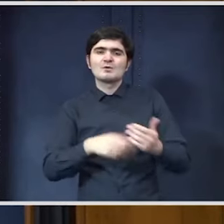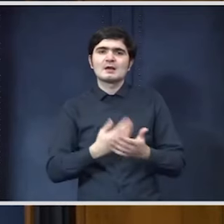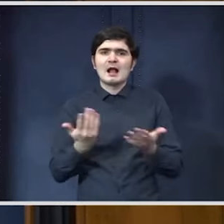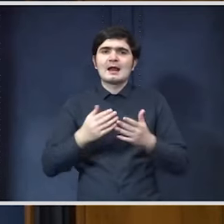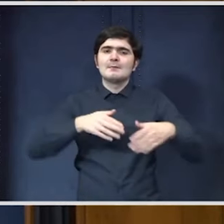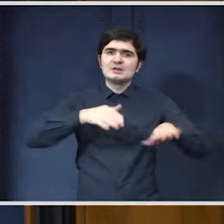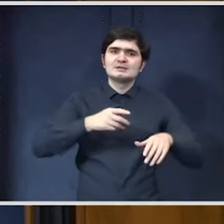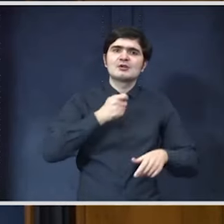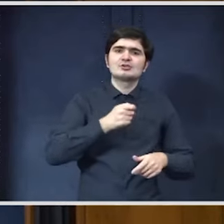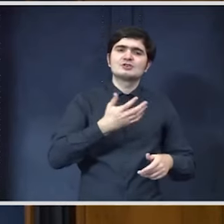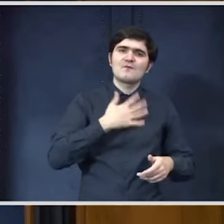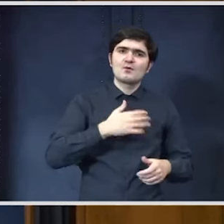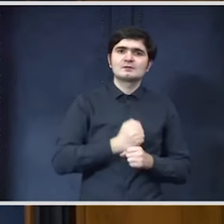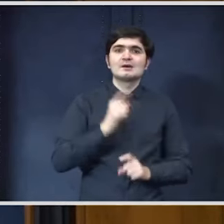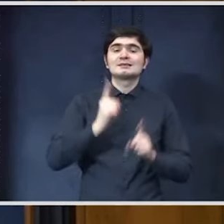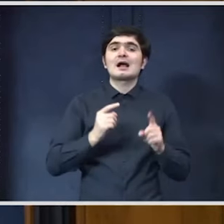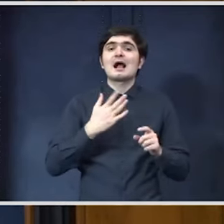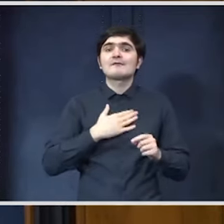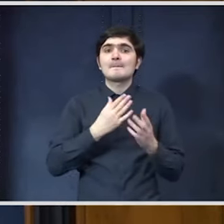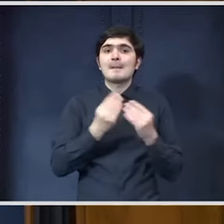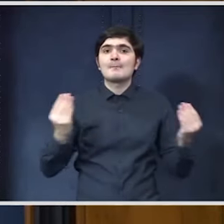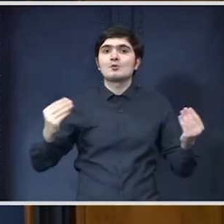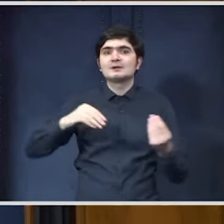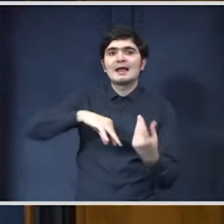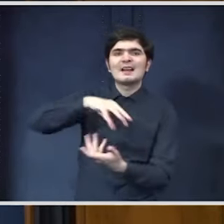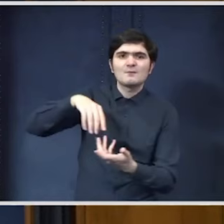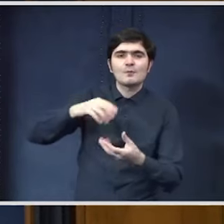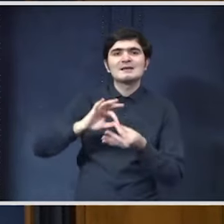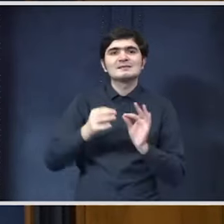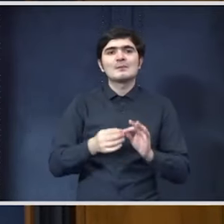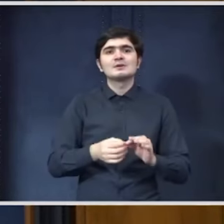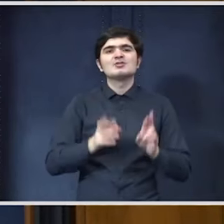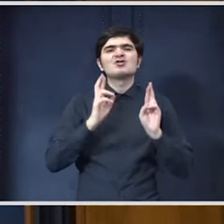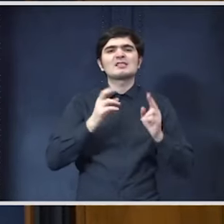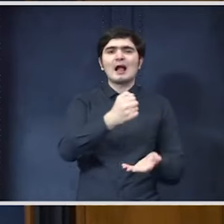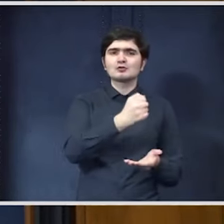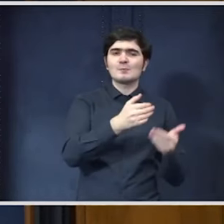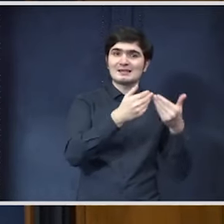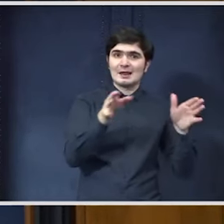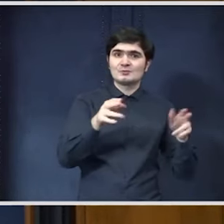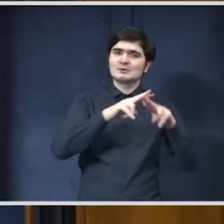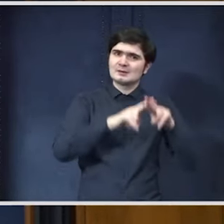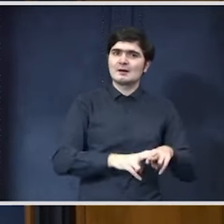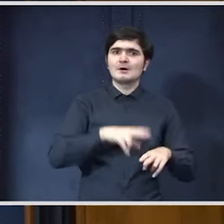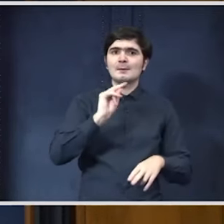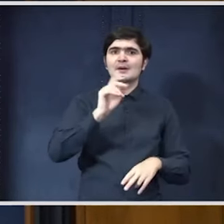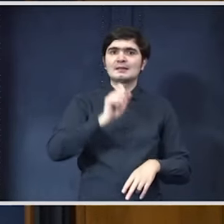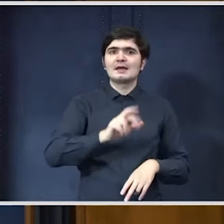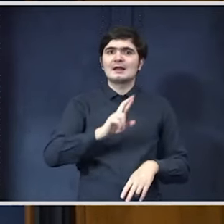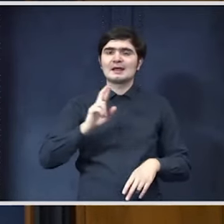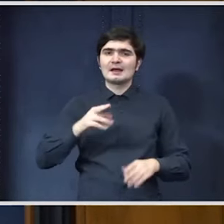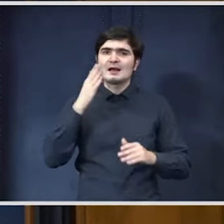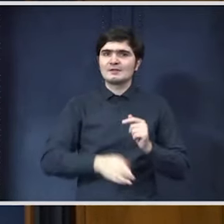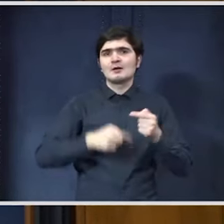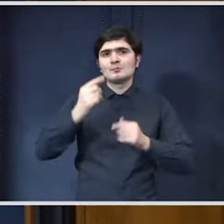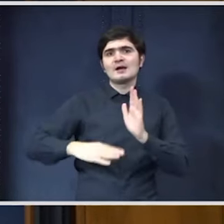agențiile se angajează. Deci cu cât avem mai multe reforme cu atât șansa ca suma alocată inițial să rămână în PNRR final crește.